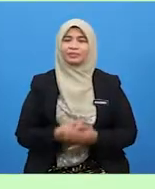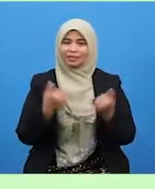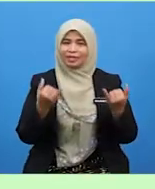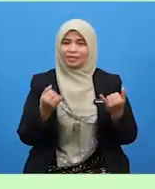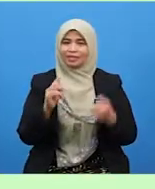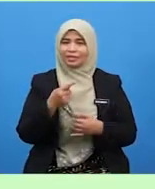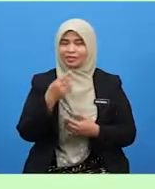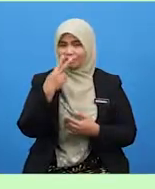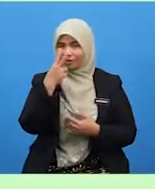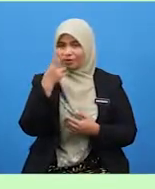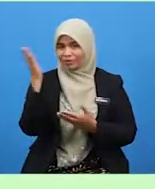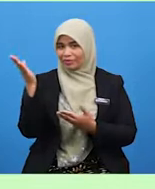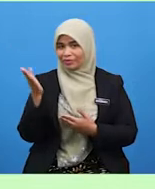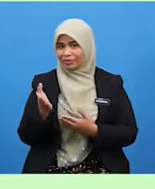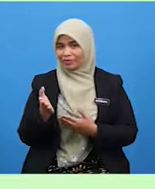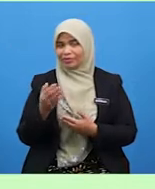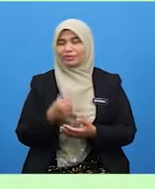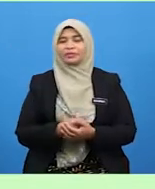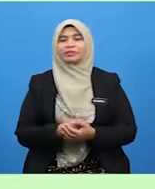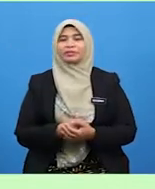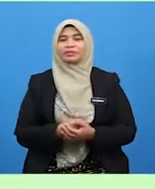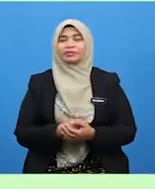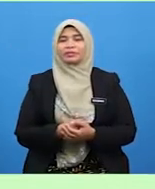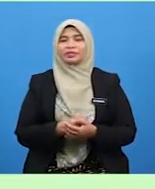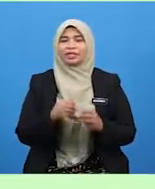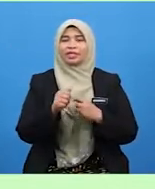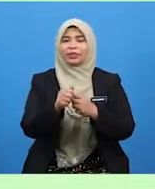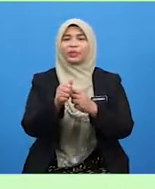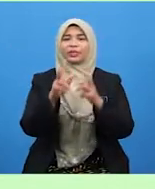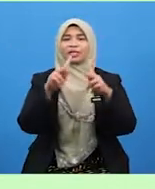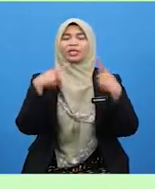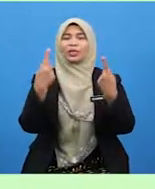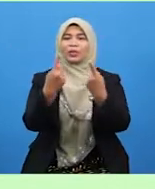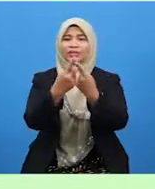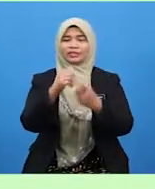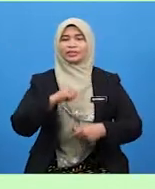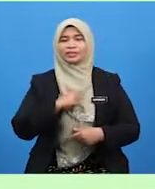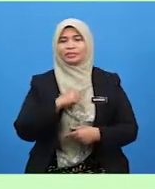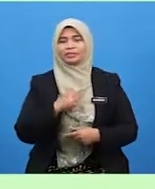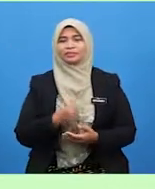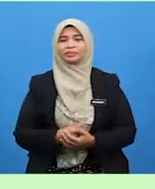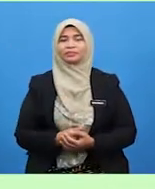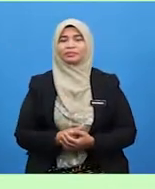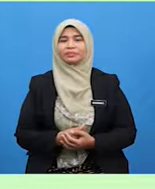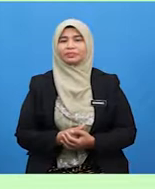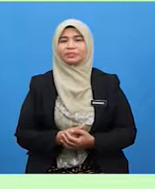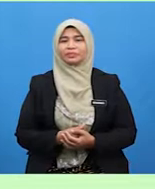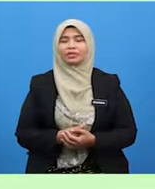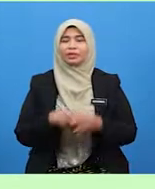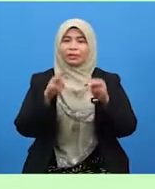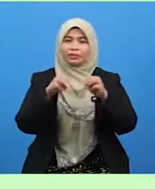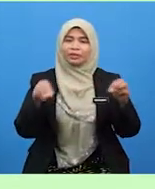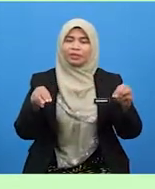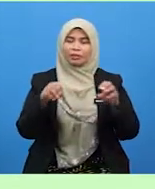kita lengkapkan Peta pokok berikut Mengikut keluarga masing-masing Murid